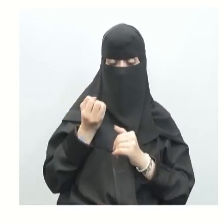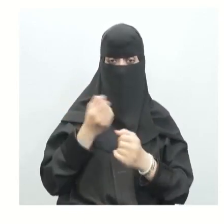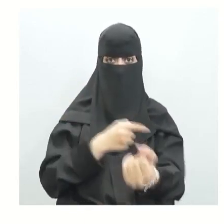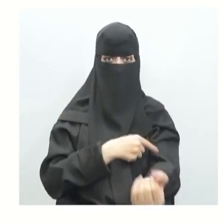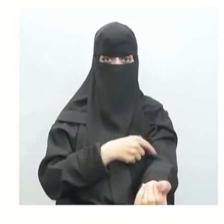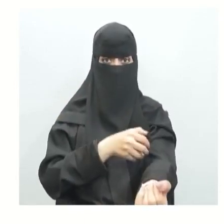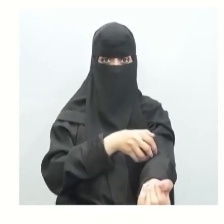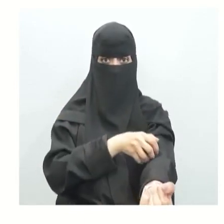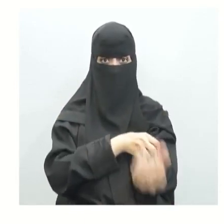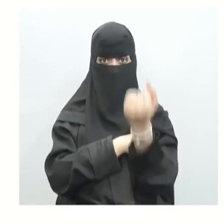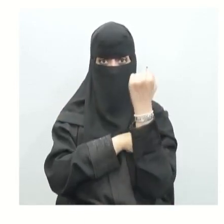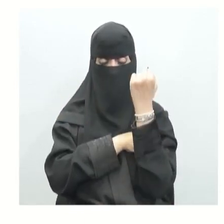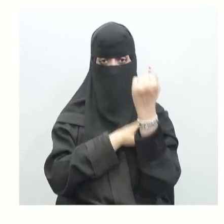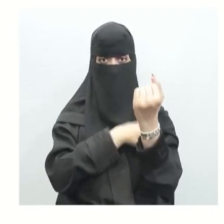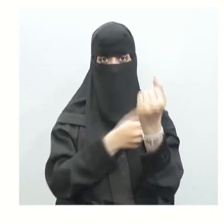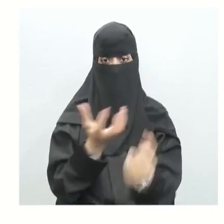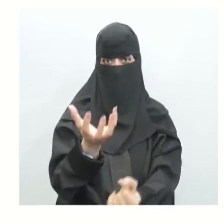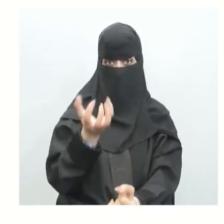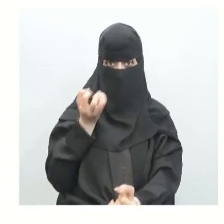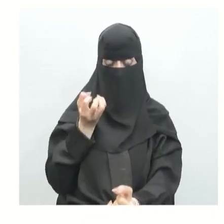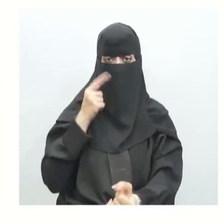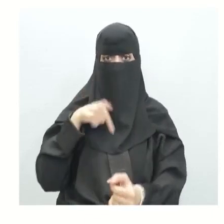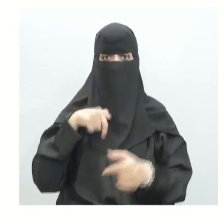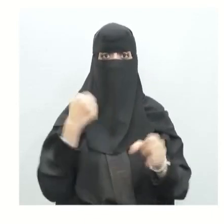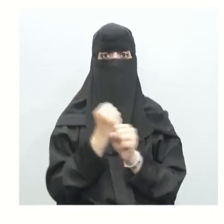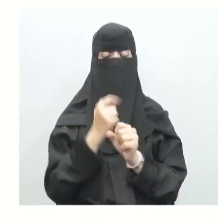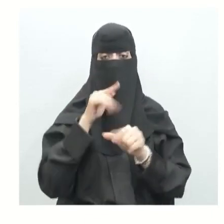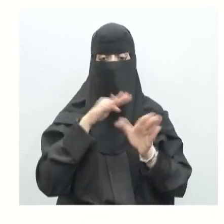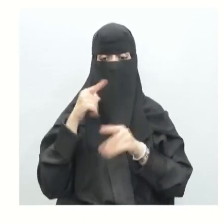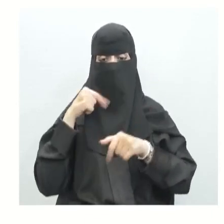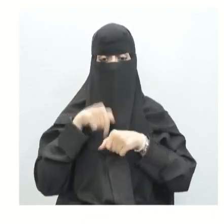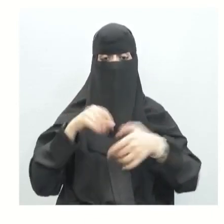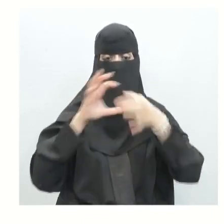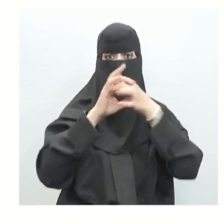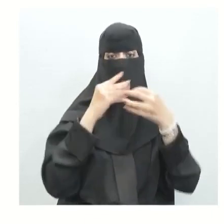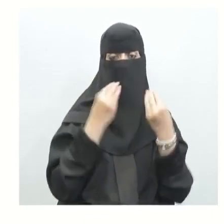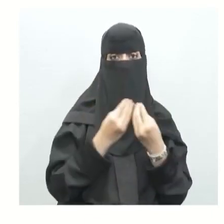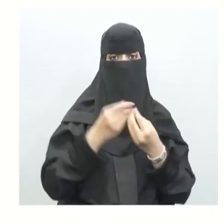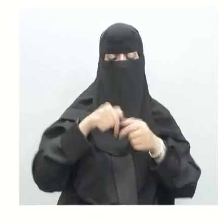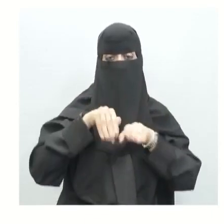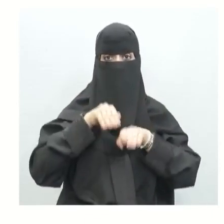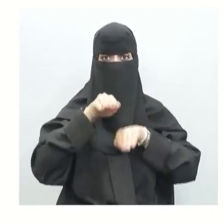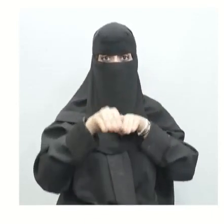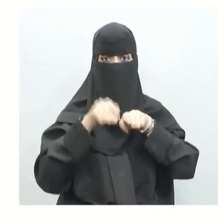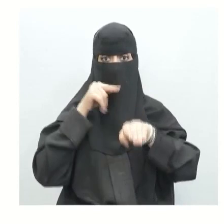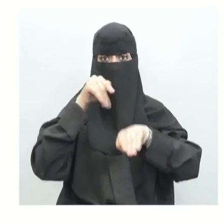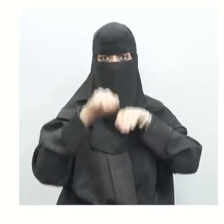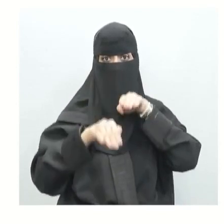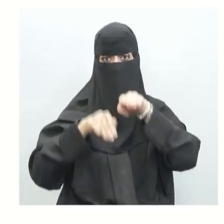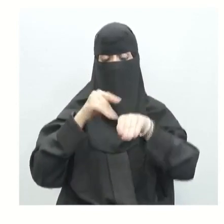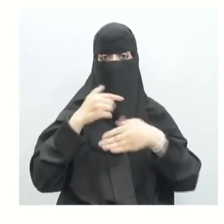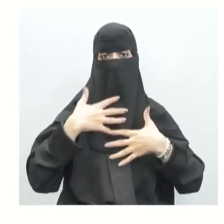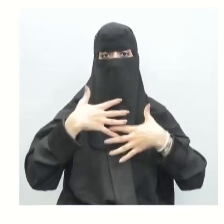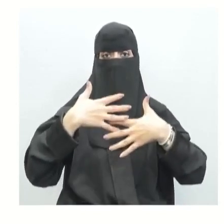عظم الذراع أو الساق تسبب حركتيهما كما تساعد العضلات المرتبطة مع الأضلع على حدوث الحركات